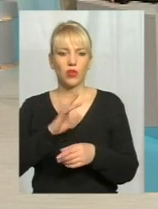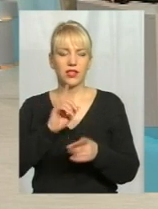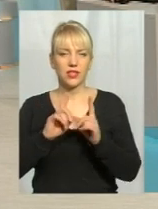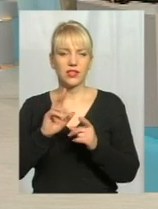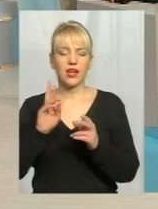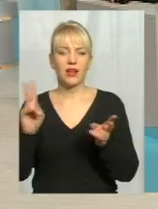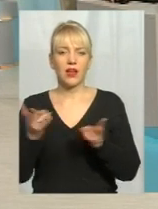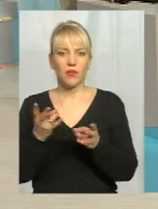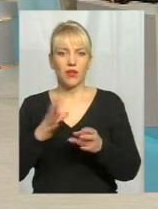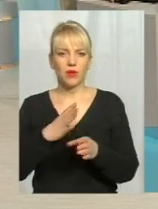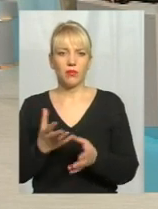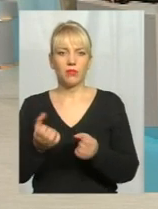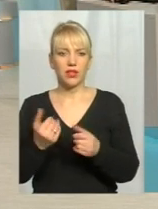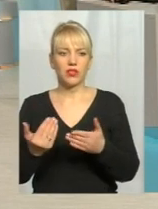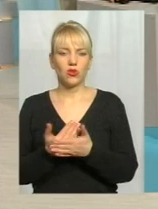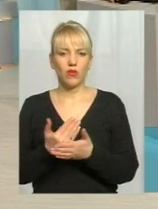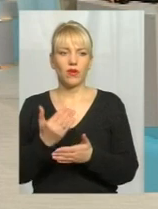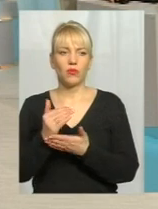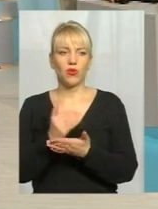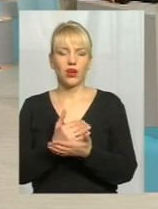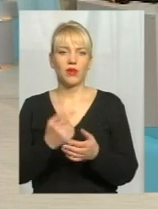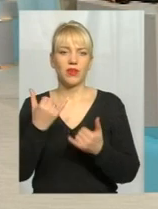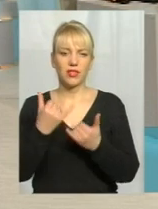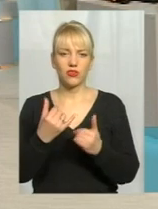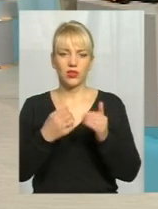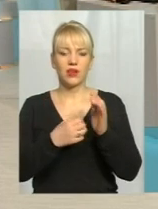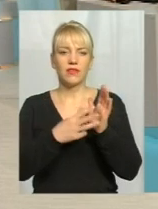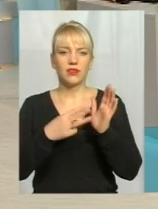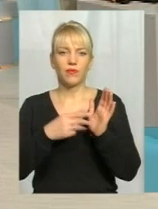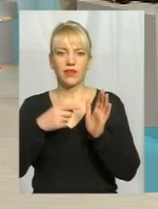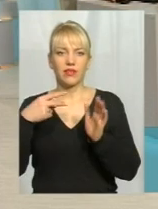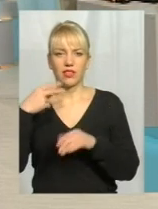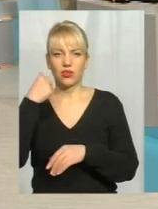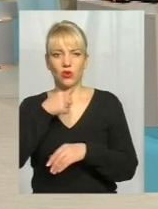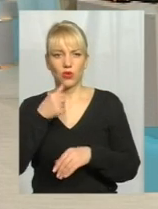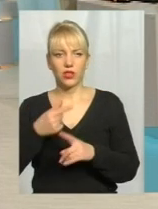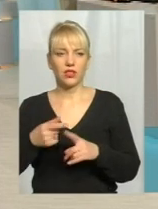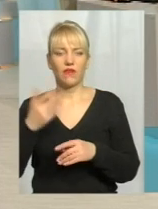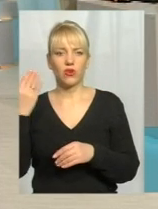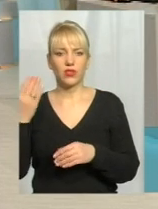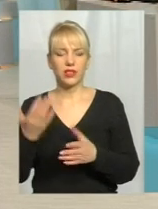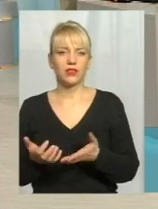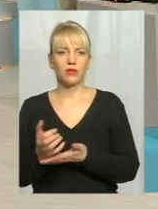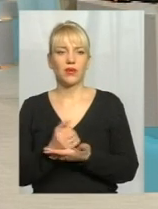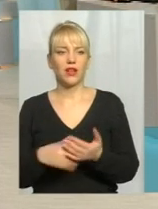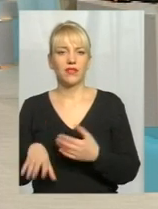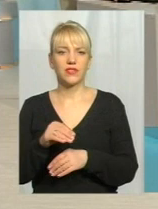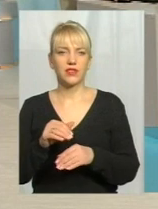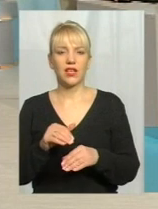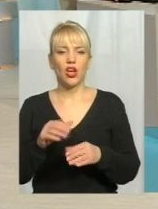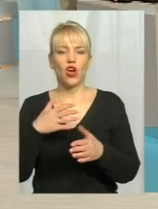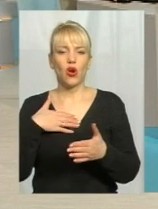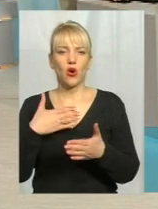фактично та, яка є там на сьогодні, 18-20 роки, вони зібрали фактично всі громадські